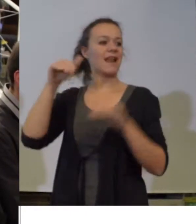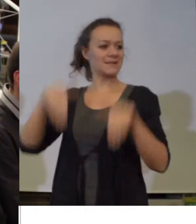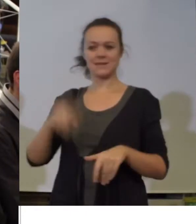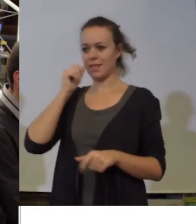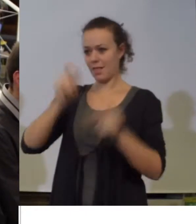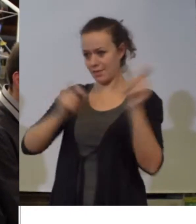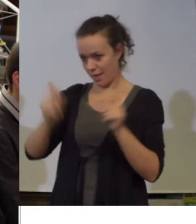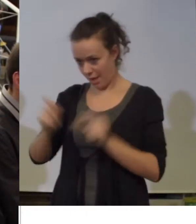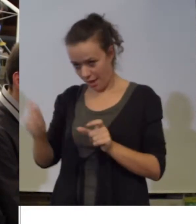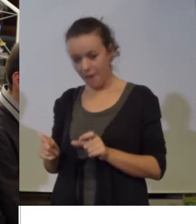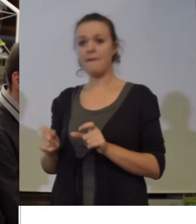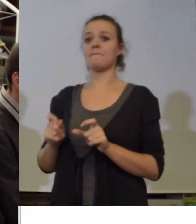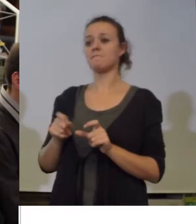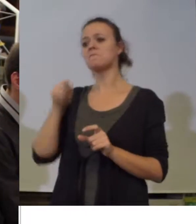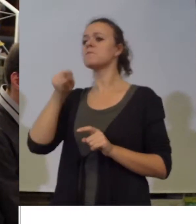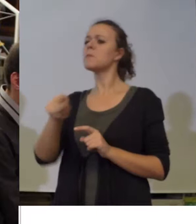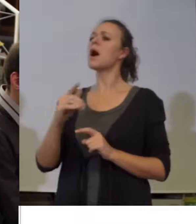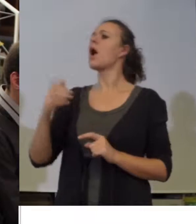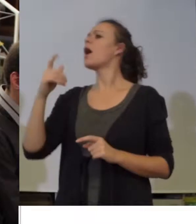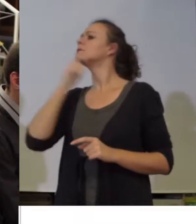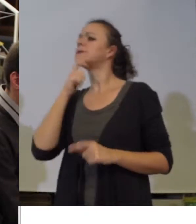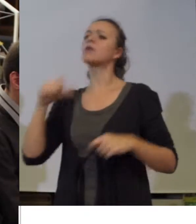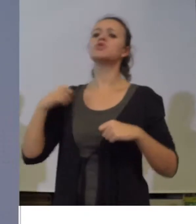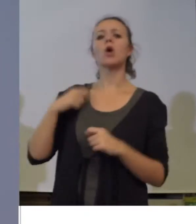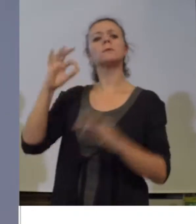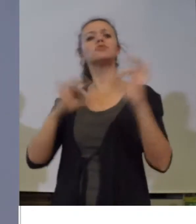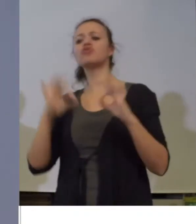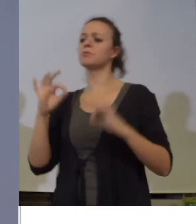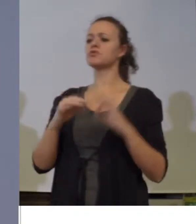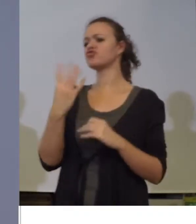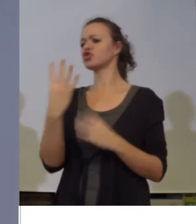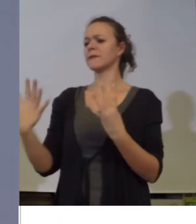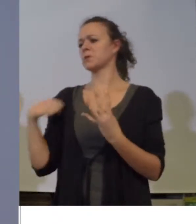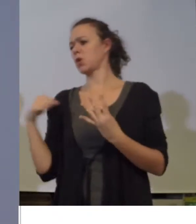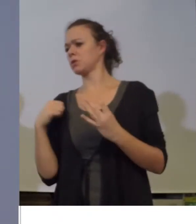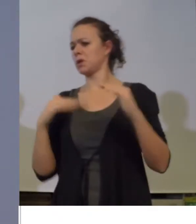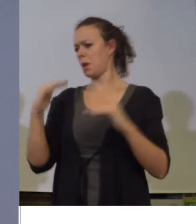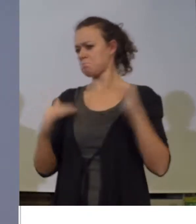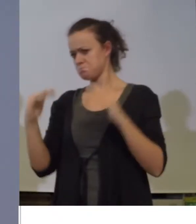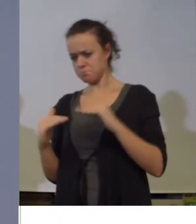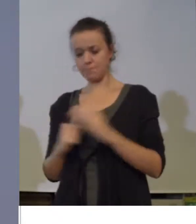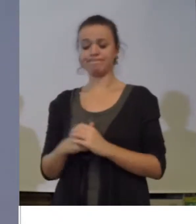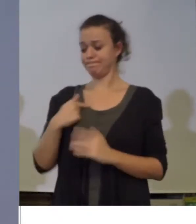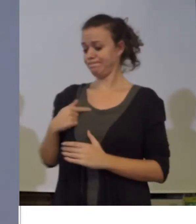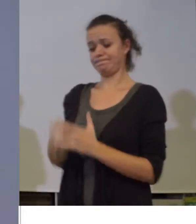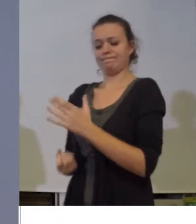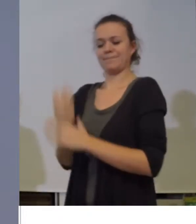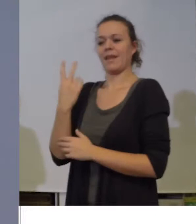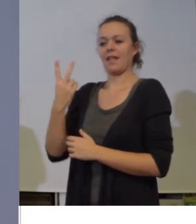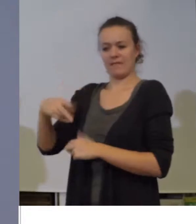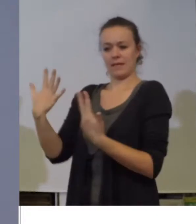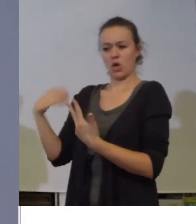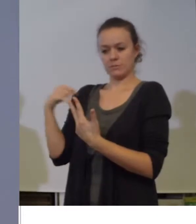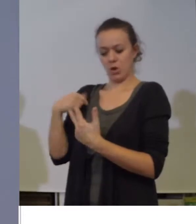stanovnika. 49 godina je prosečna starost. Mi smo osnovani